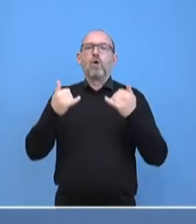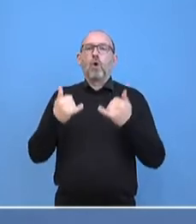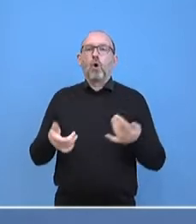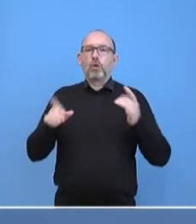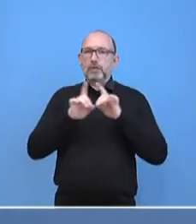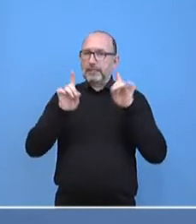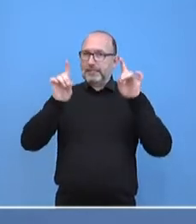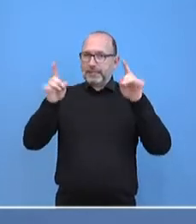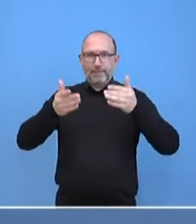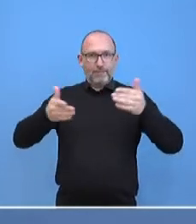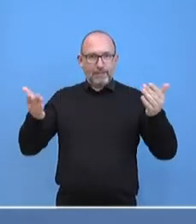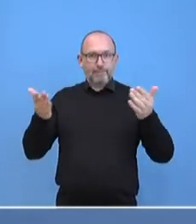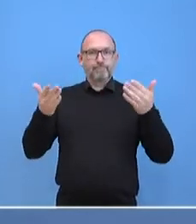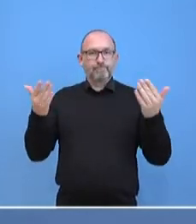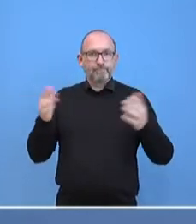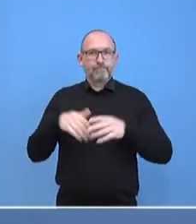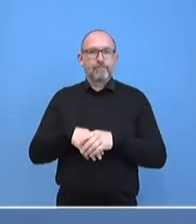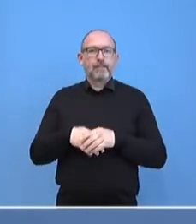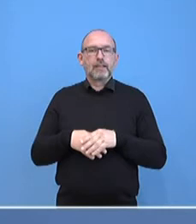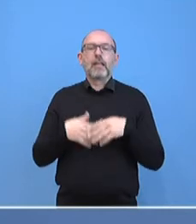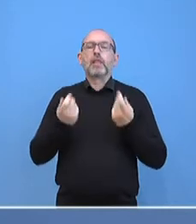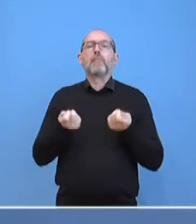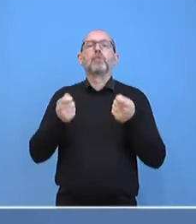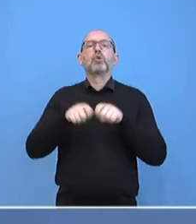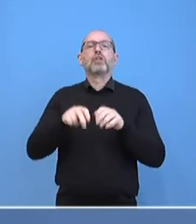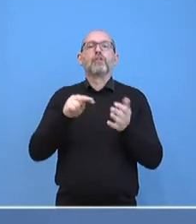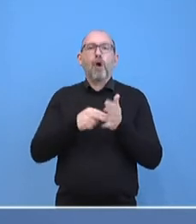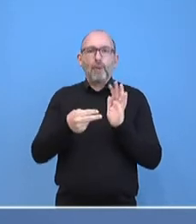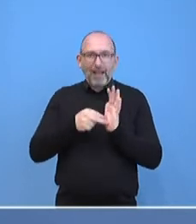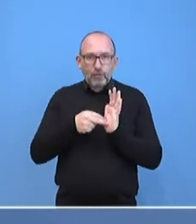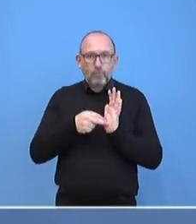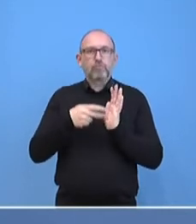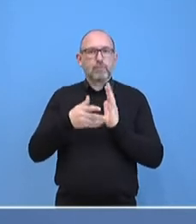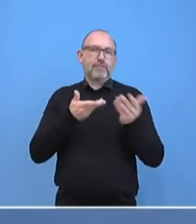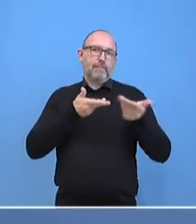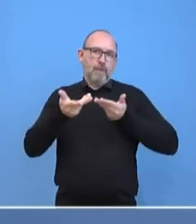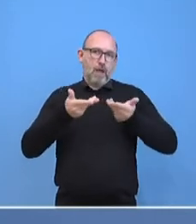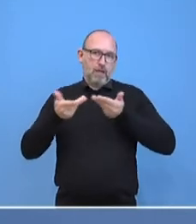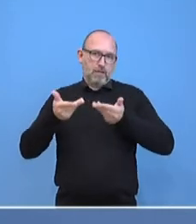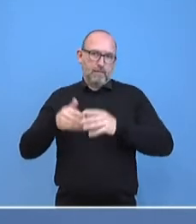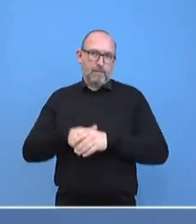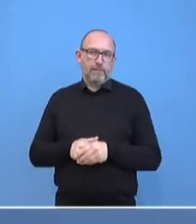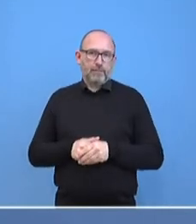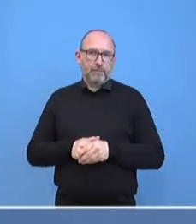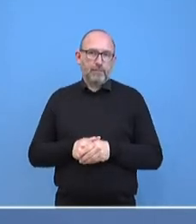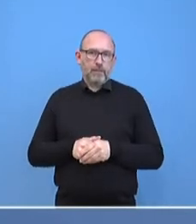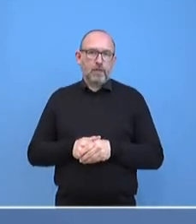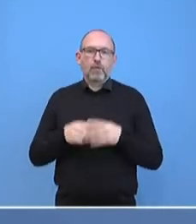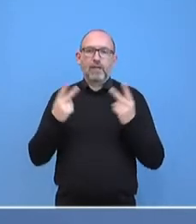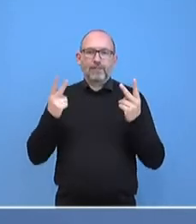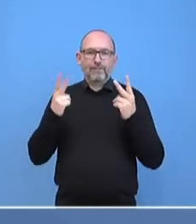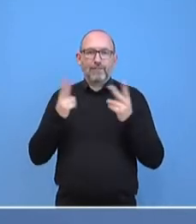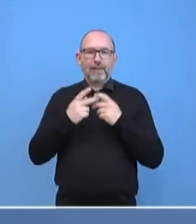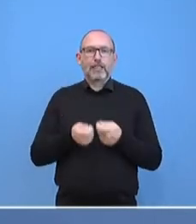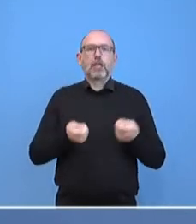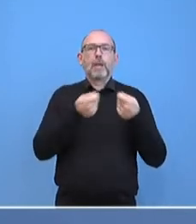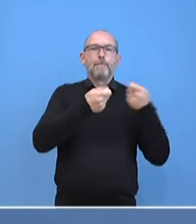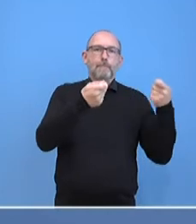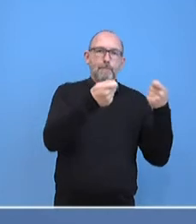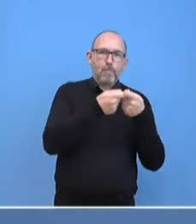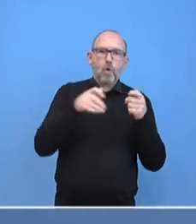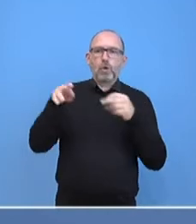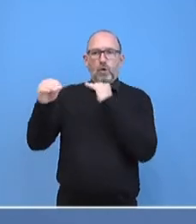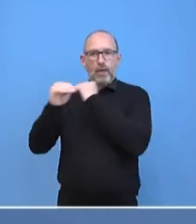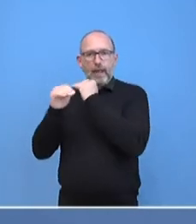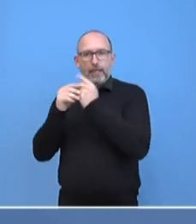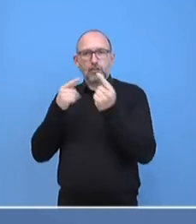Beschlüsse, die vorbereitet werden, beraten, die Einigungen aus Bund-Länder-Gesprächen vom 27.